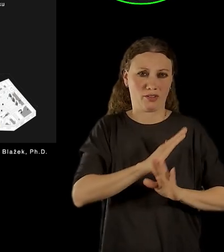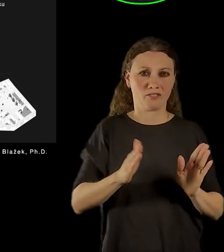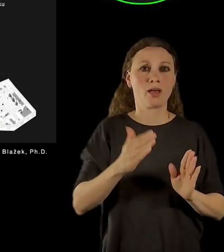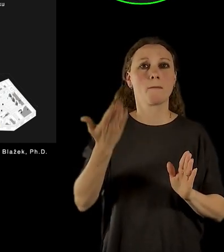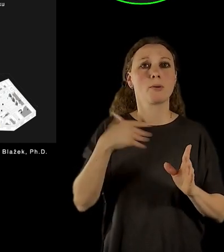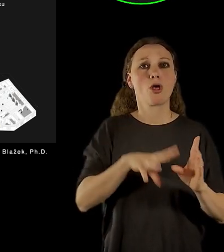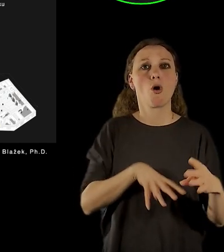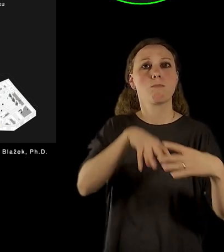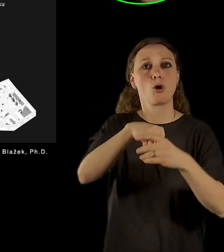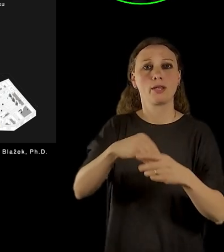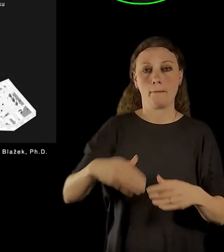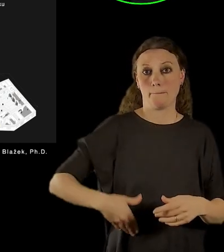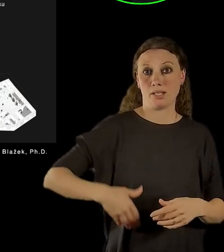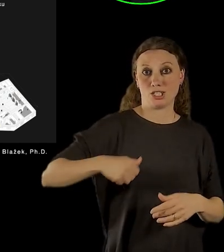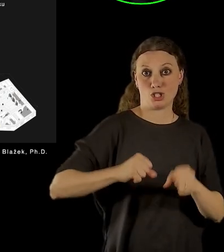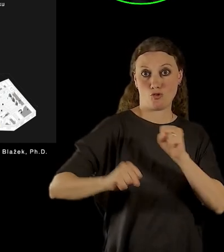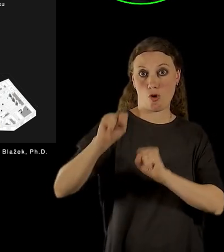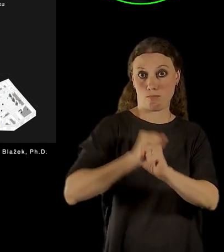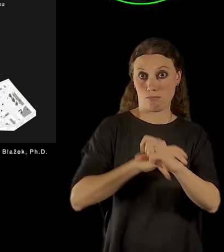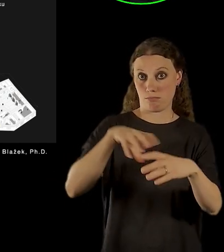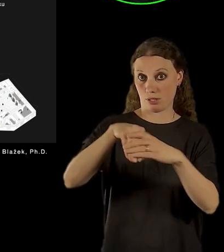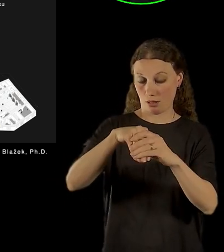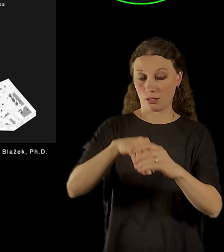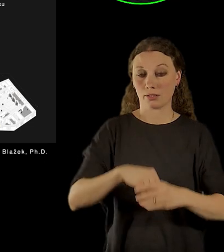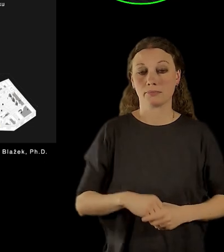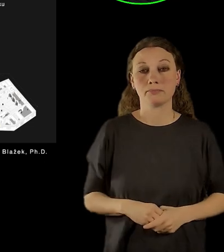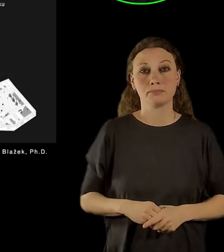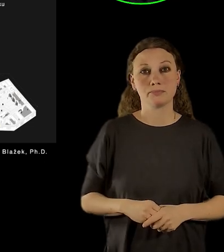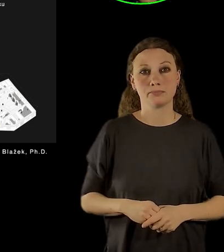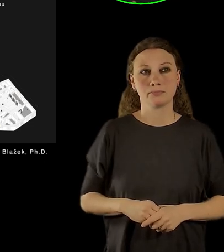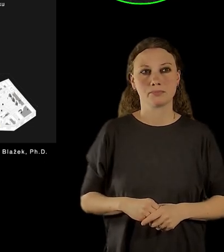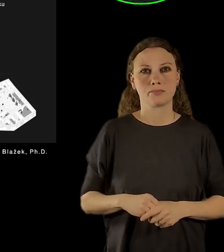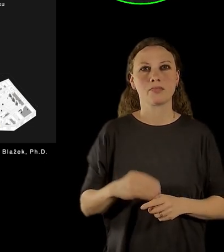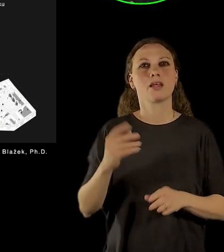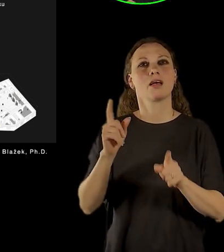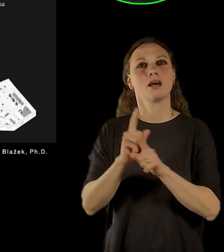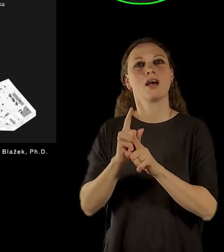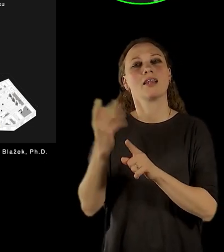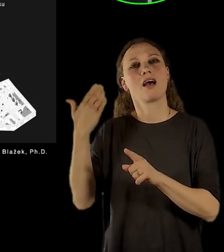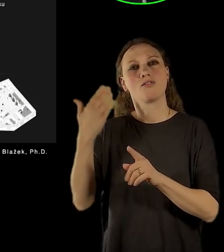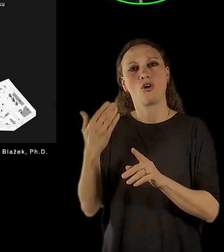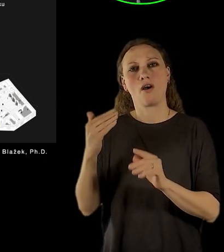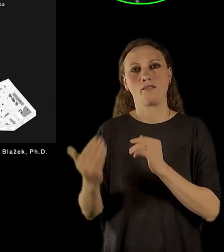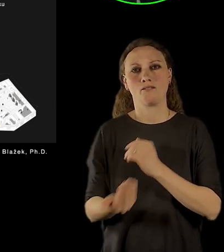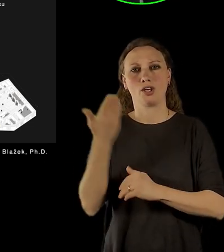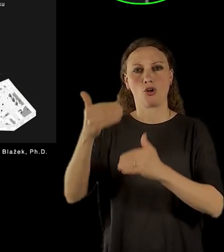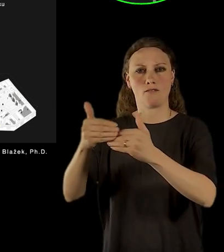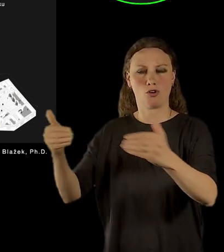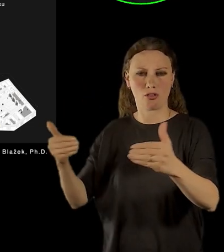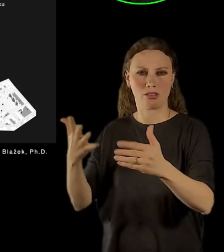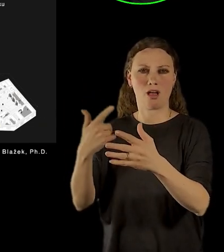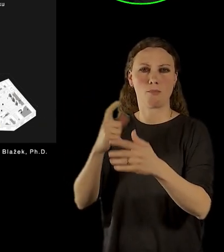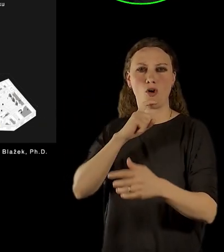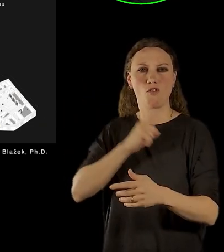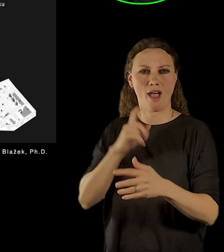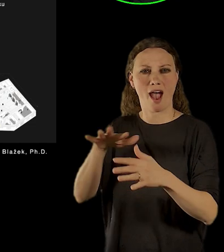pravodajství vojenská kontraozvědka, která vznikla na východní frontě už za války pod Bedřichem Rajcinem,